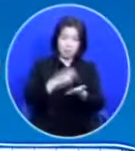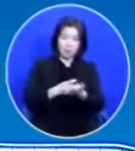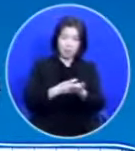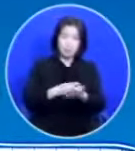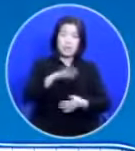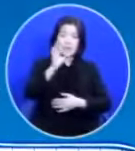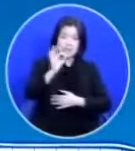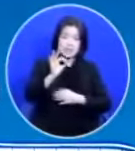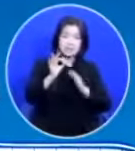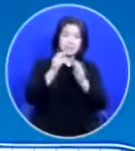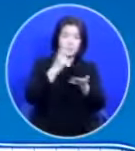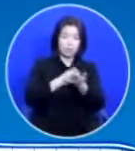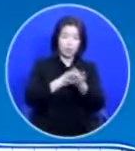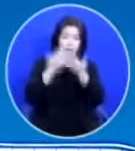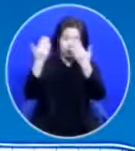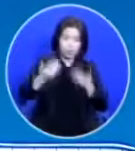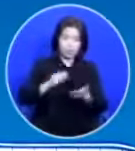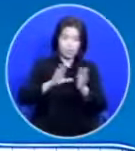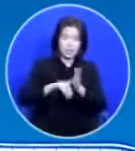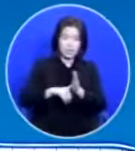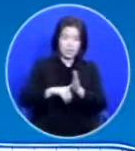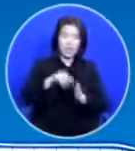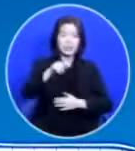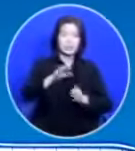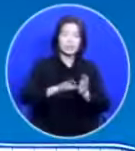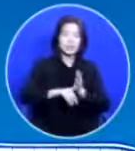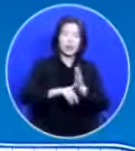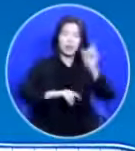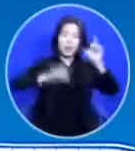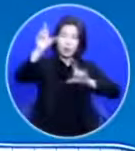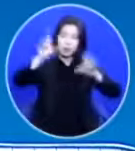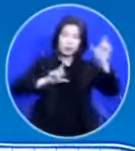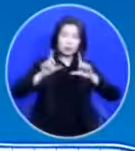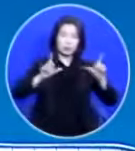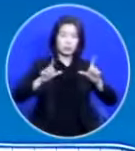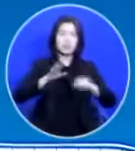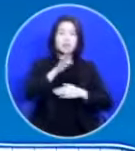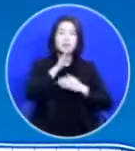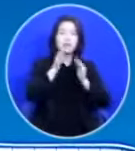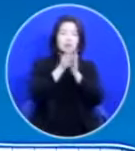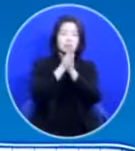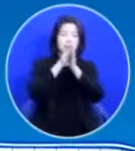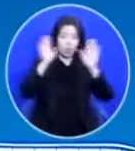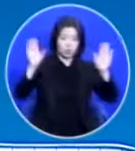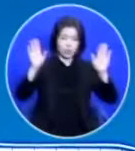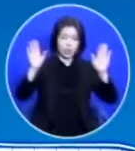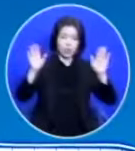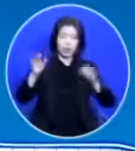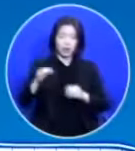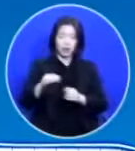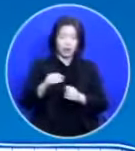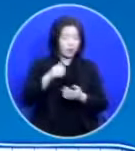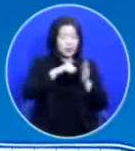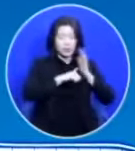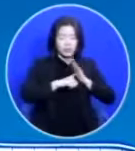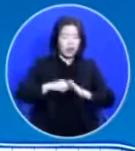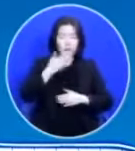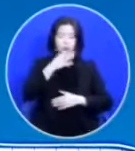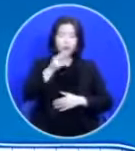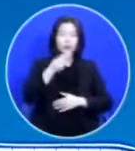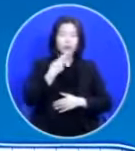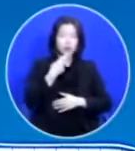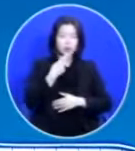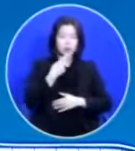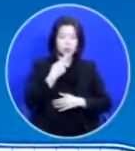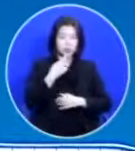식계명을 주실 때 그때 그 장면은 모세가 견딜 수 없이 두려웠었다고